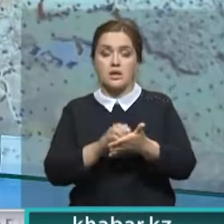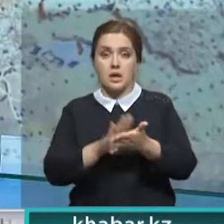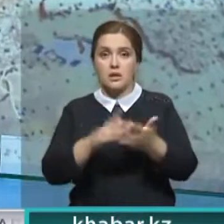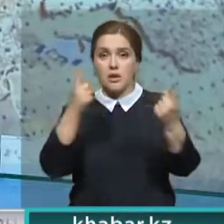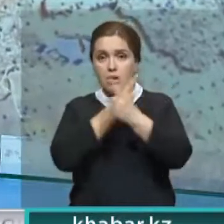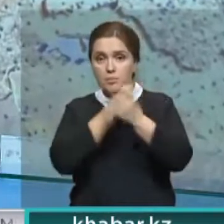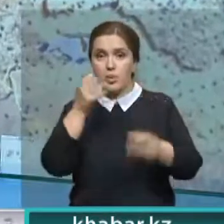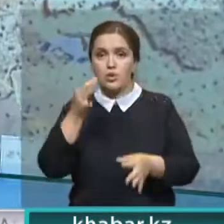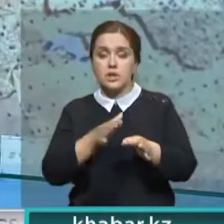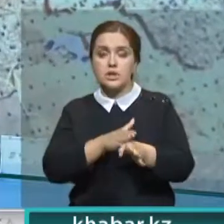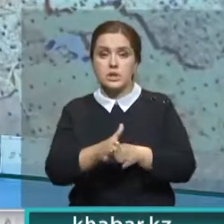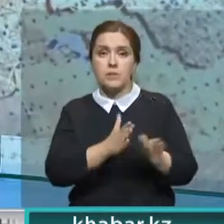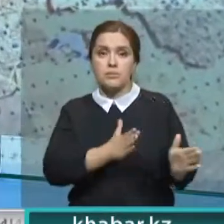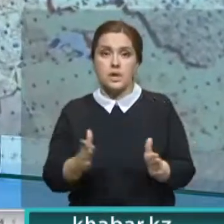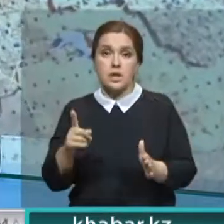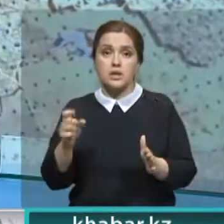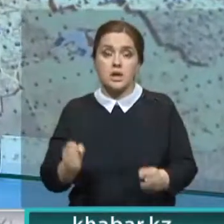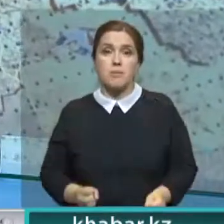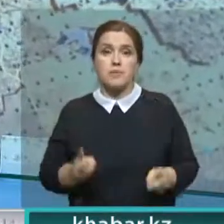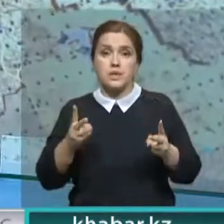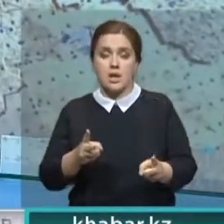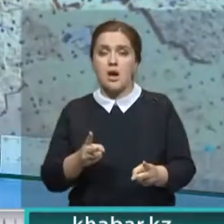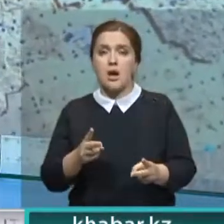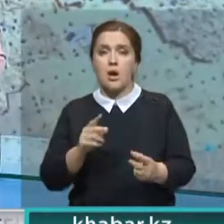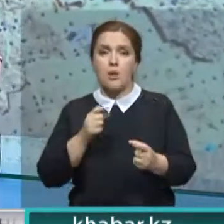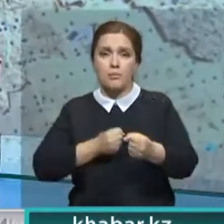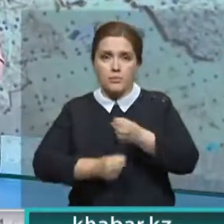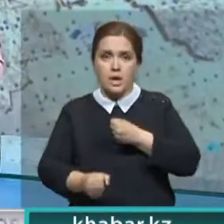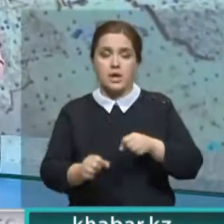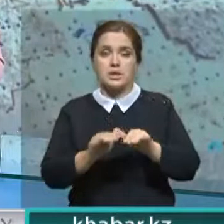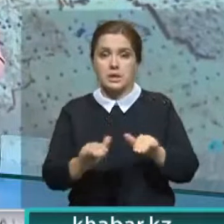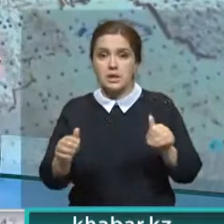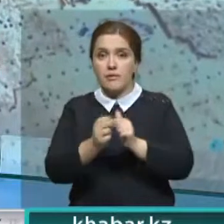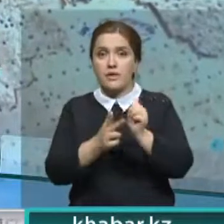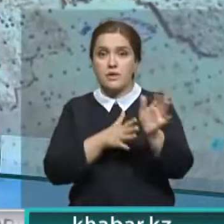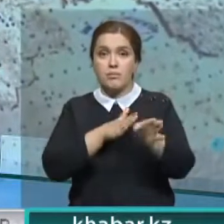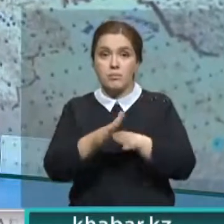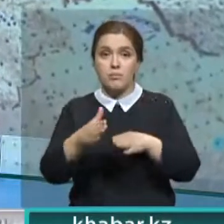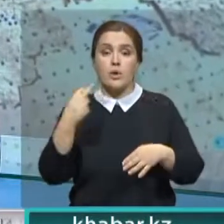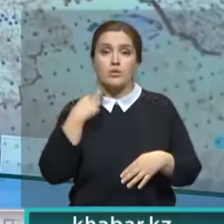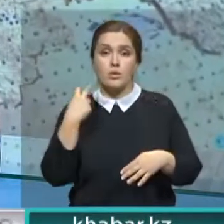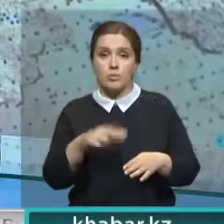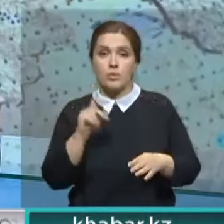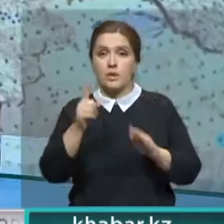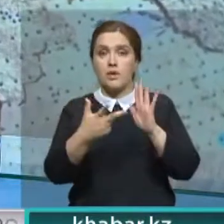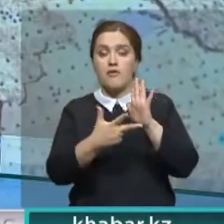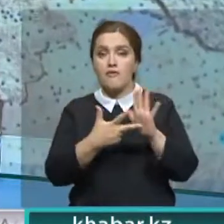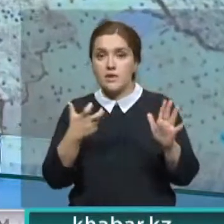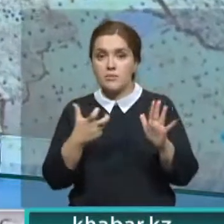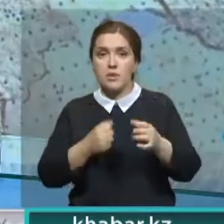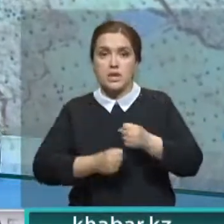системы страны. Сейчас за преступления против половой неприкосновенности несовершеннолетних заключение отбывают больше 1800